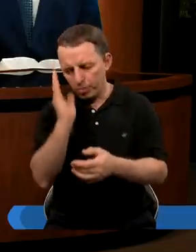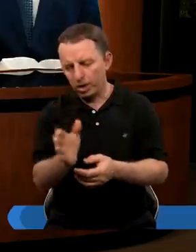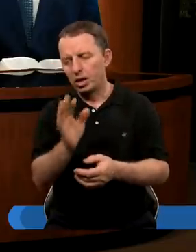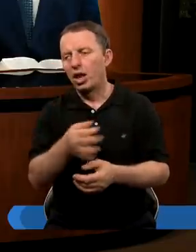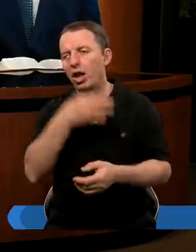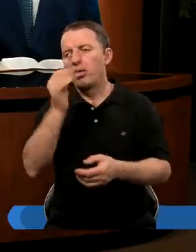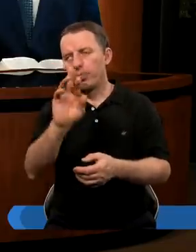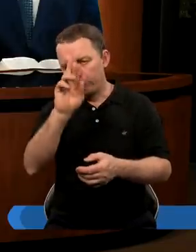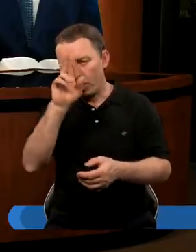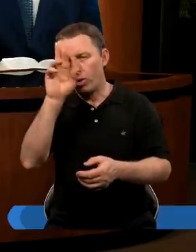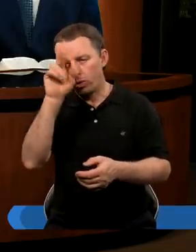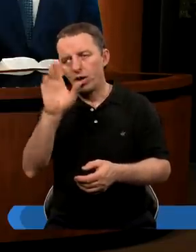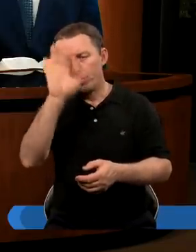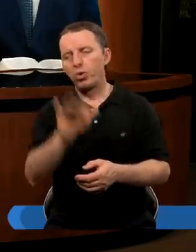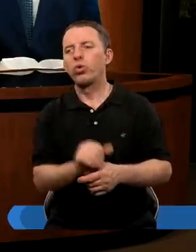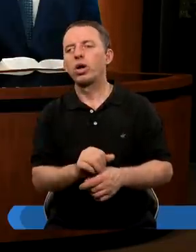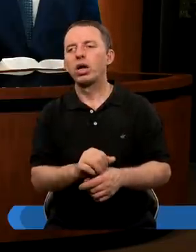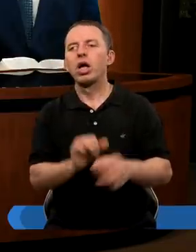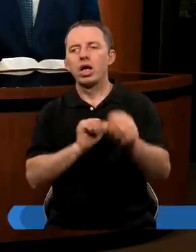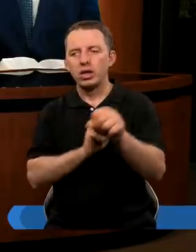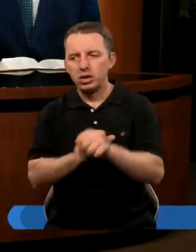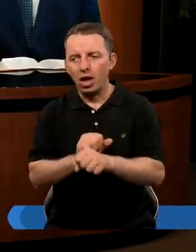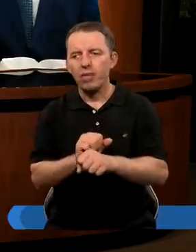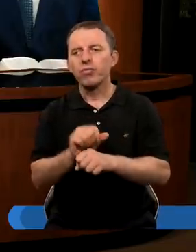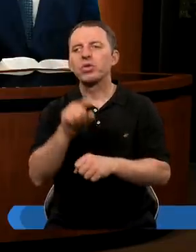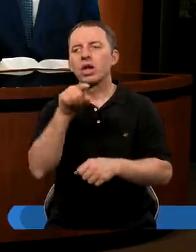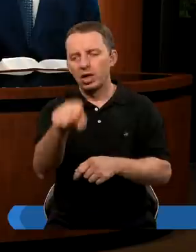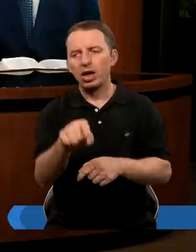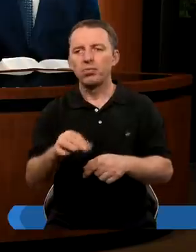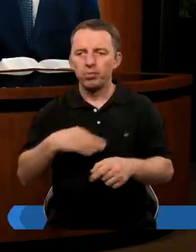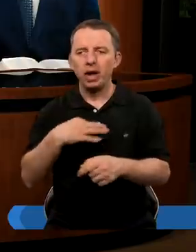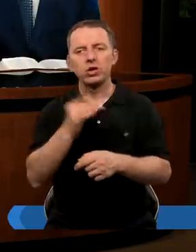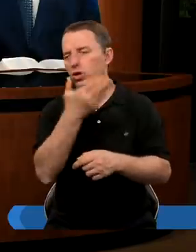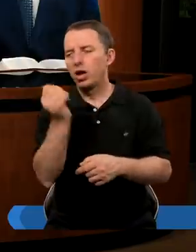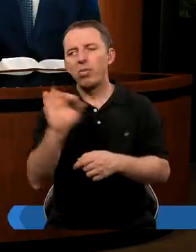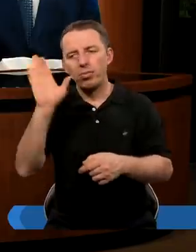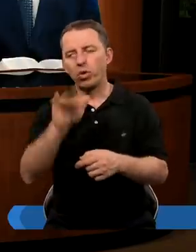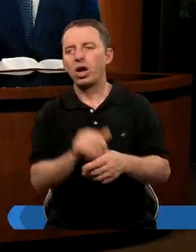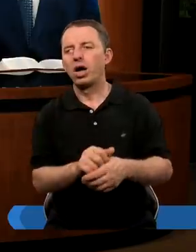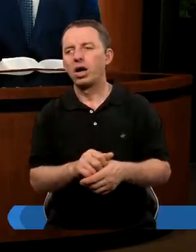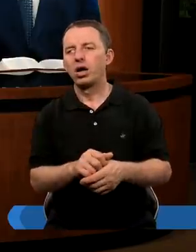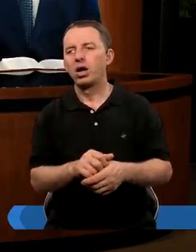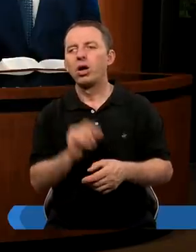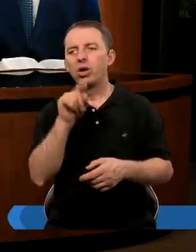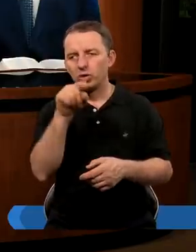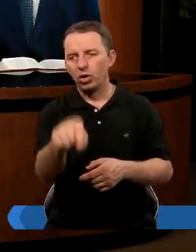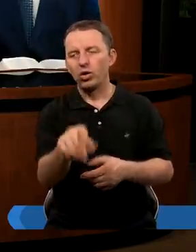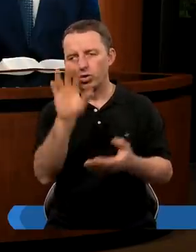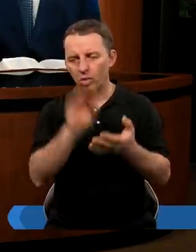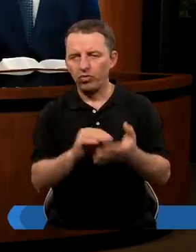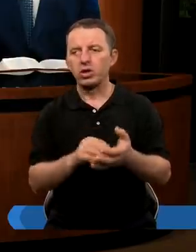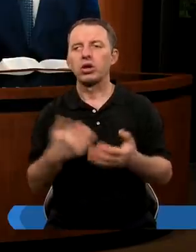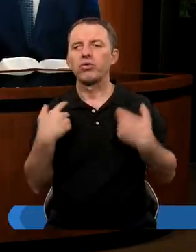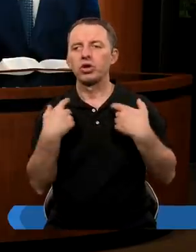będzie działał w moim życiu. Ja rozpoznam, kiedy Pan Bóg jest ten, czy to jest Pan Bóg, czy nie jest Pan Bóg, prawda? W tych doświadczeniach,